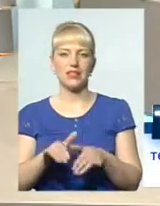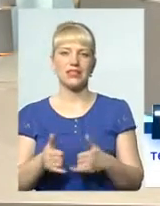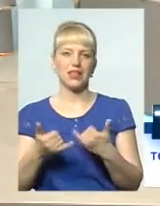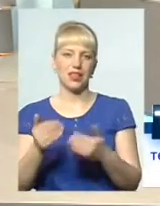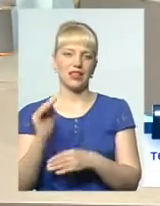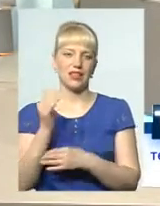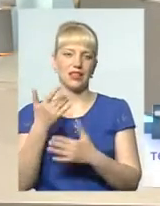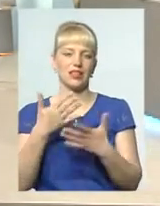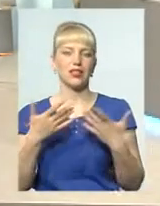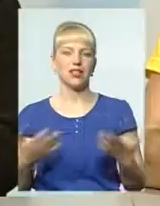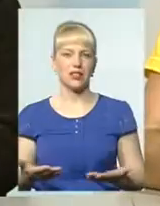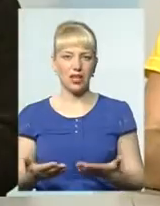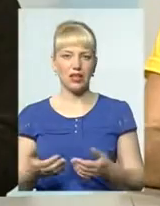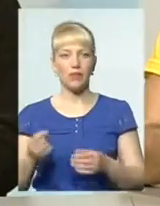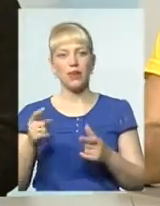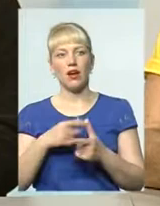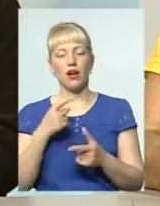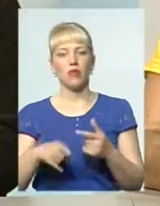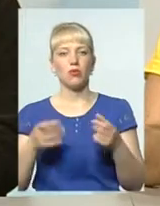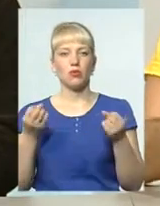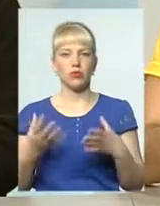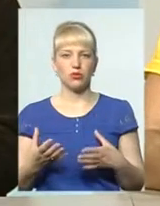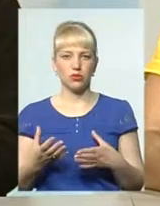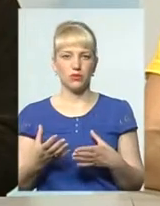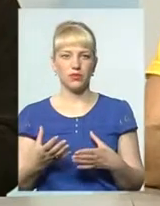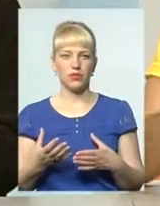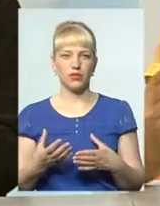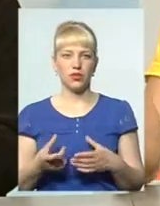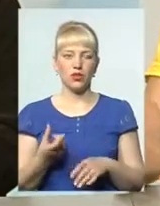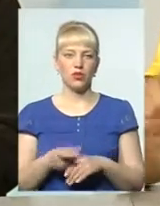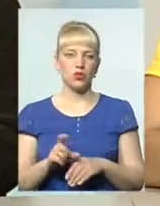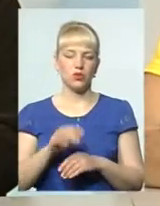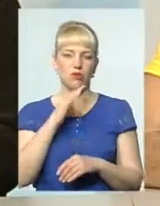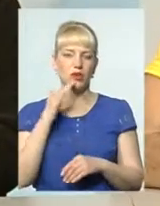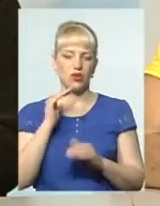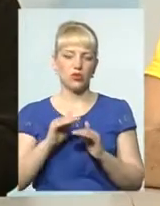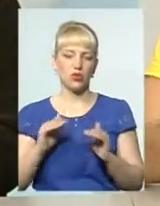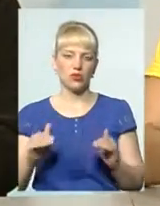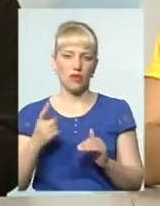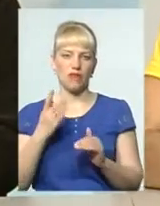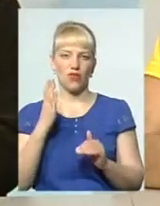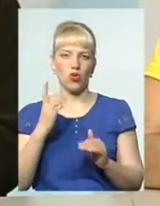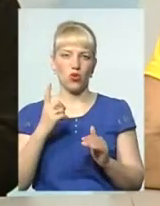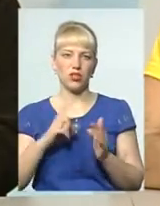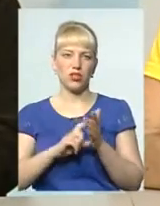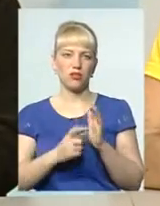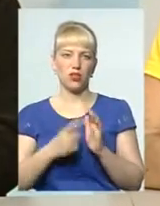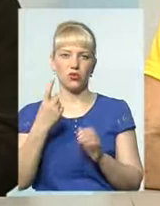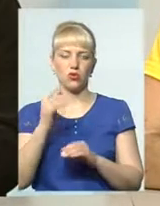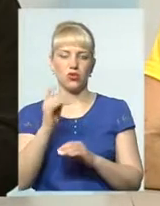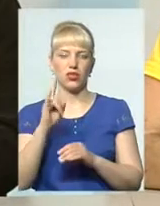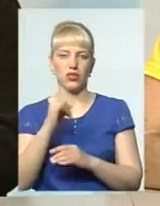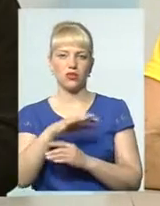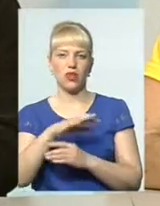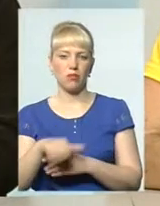і так далі. Або просто дуже багато дітей в одній кімнатці і одну забирають. Тому